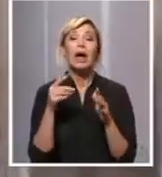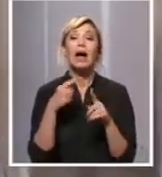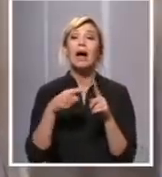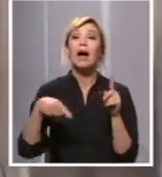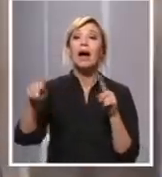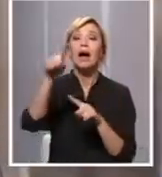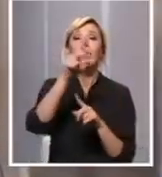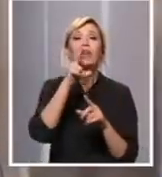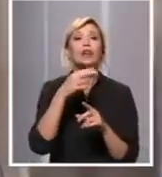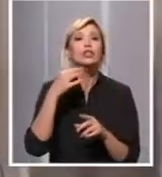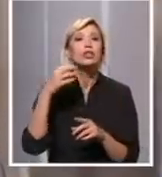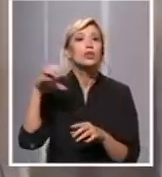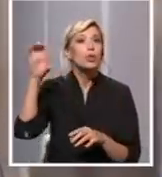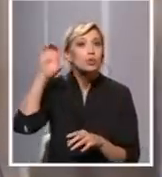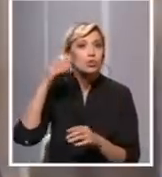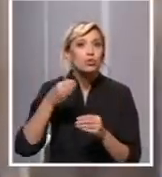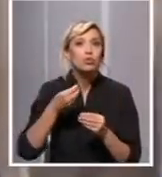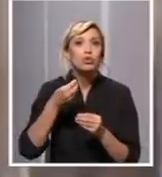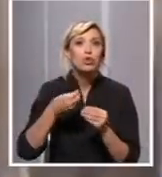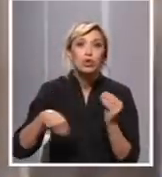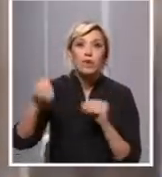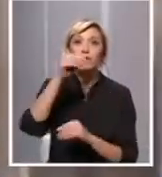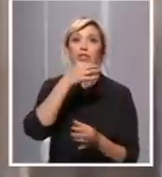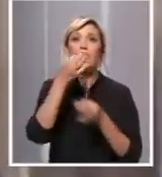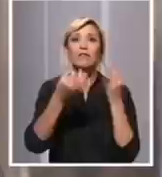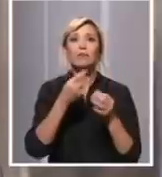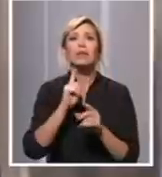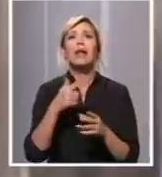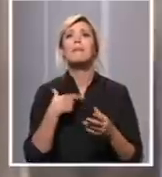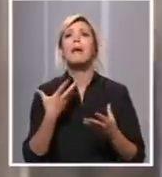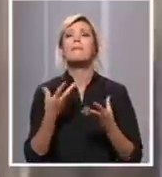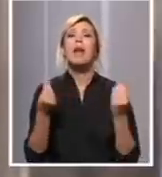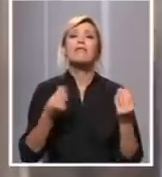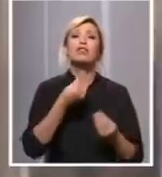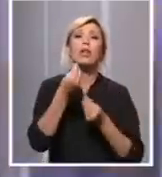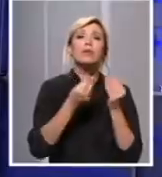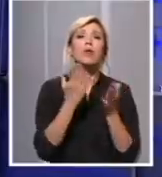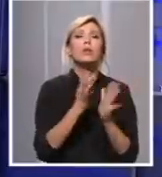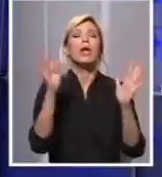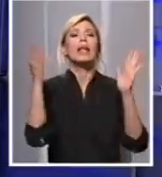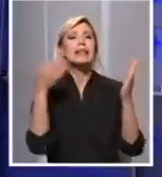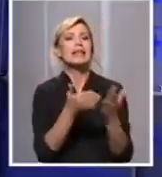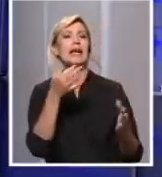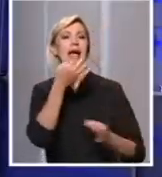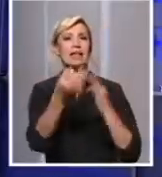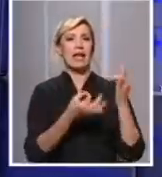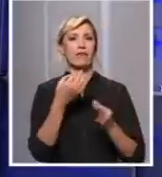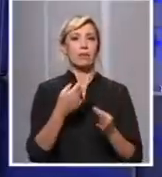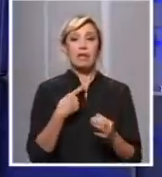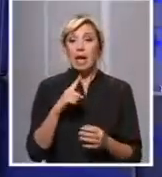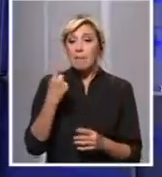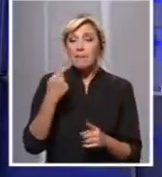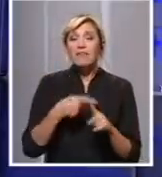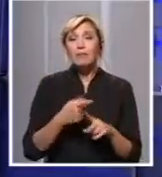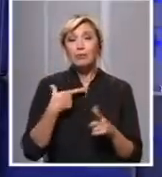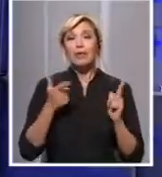informacije, da vodimo računa, da im dajemo prave informacije, da ne pričamo mnogo oko toga. Meni je ovo čak kao gradonačelniku prvi put da pričam o tom medicinskom